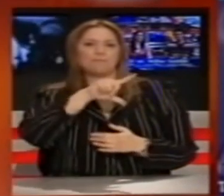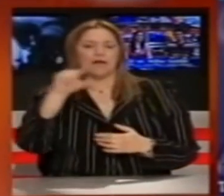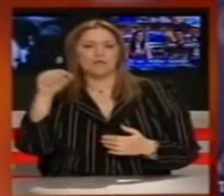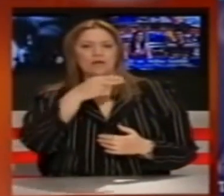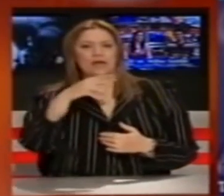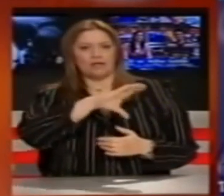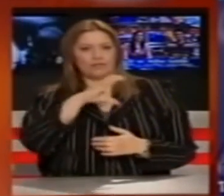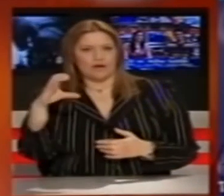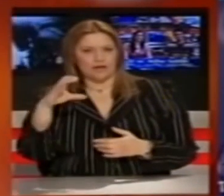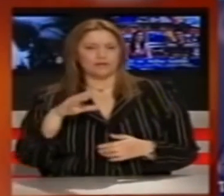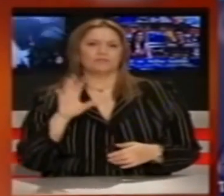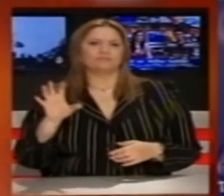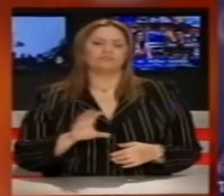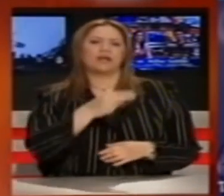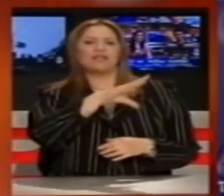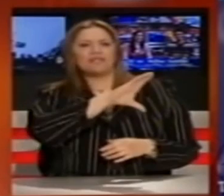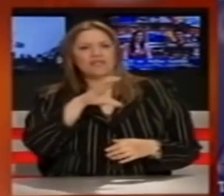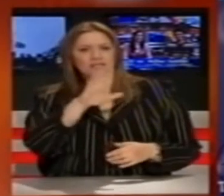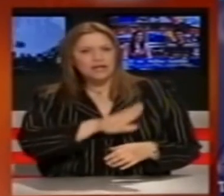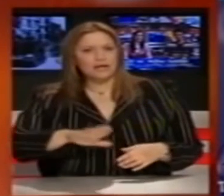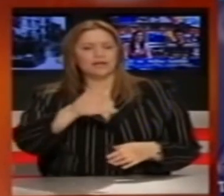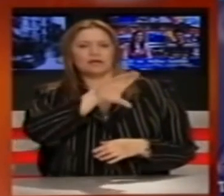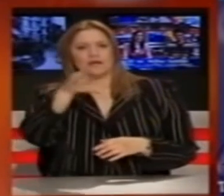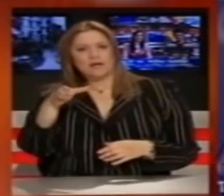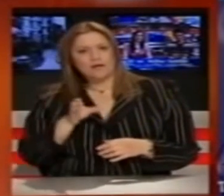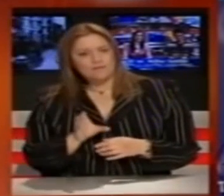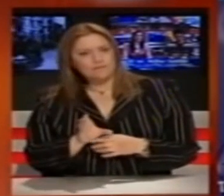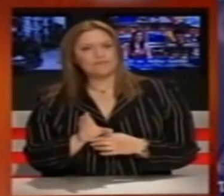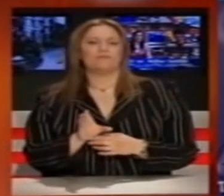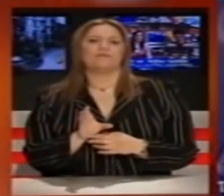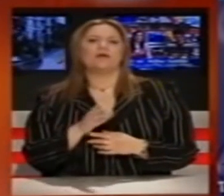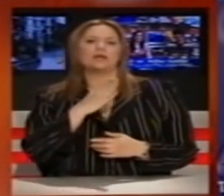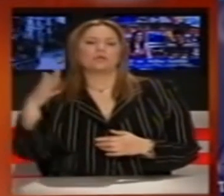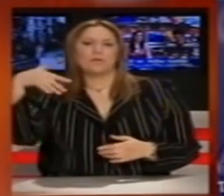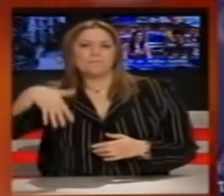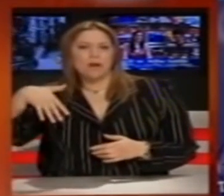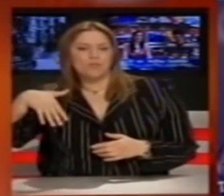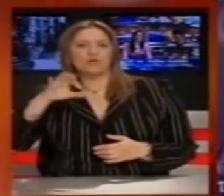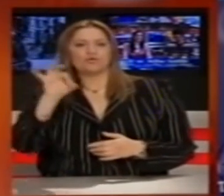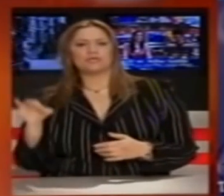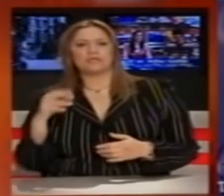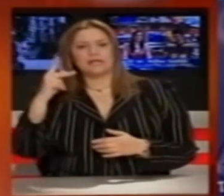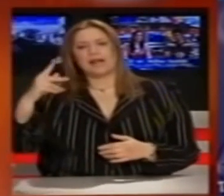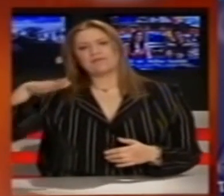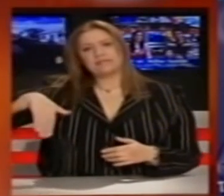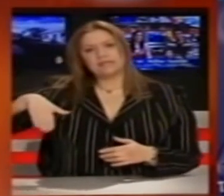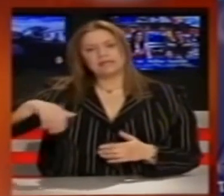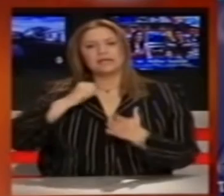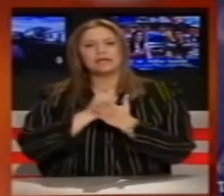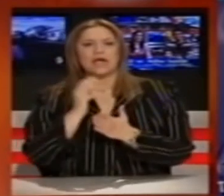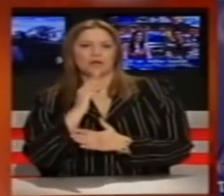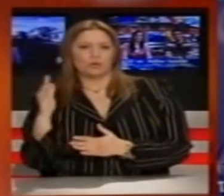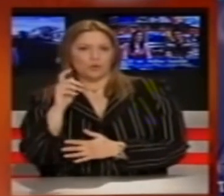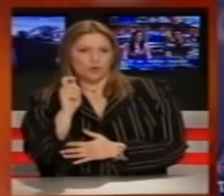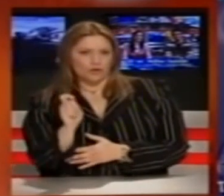Στην Λοιπόν Επιχώρα και κυρίως στη Θεσσαλία, την Ανατολική Στερεά, την Εύβοια, την Ανατολική Περοποννήσο, τις Κυκλάδες, την Κρήτη και τα νησιά του Ανατολικού